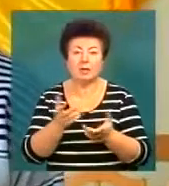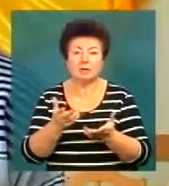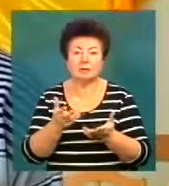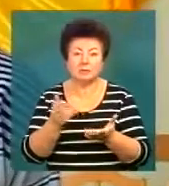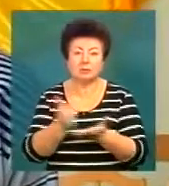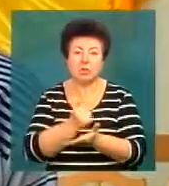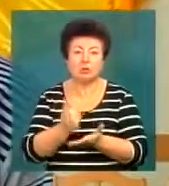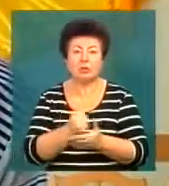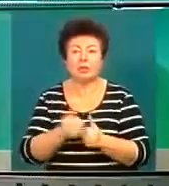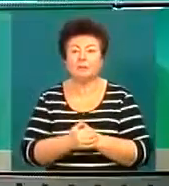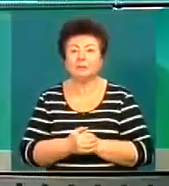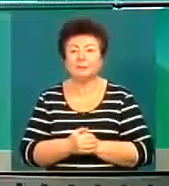здобутки.